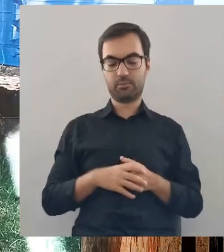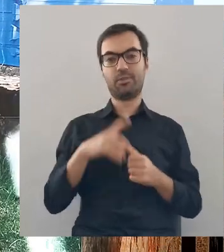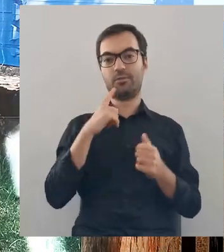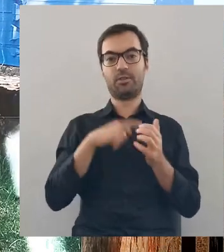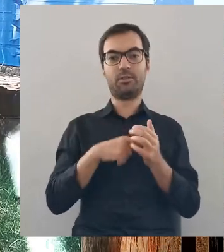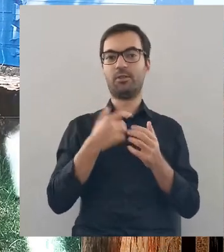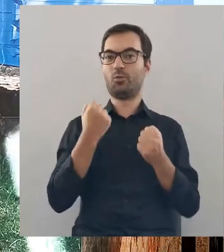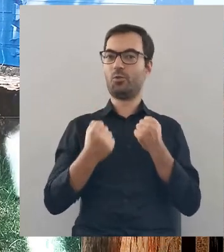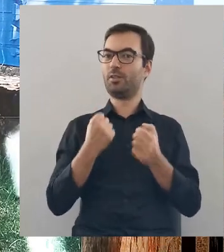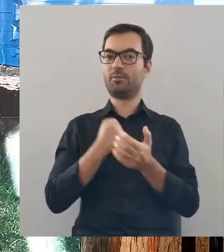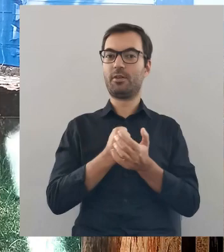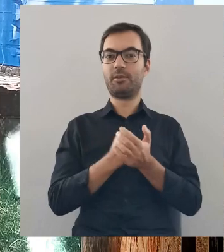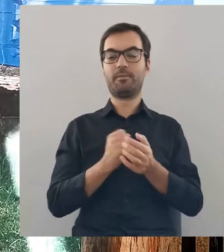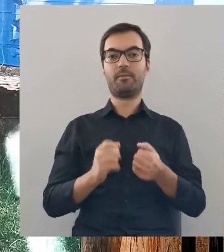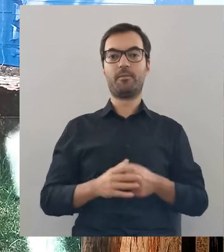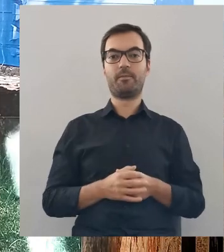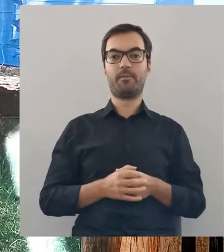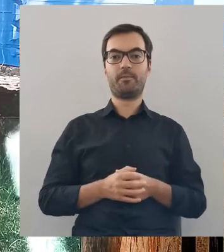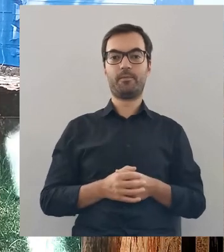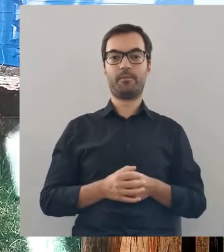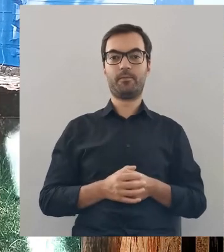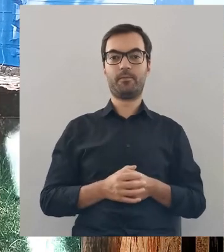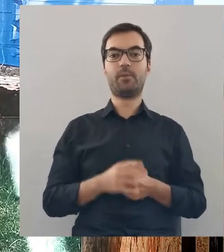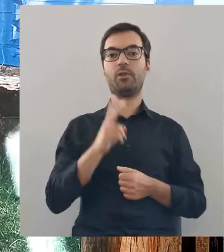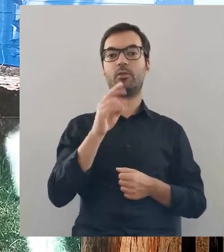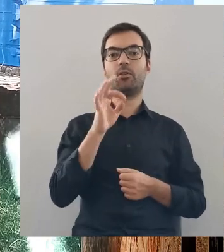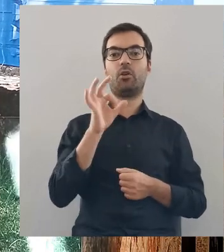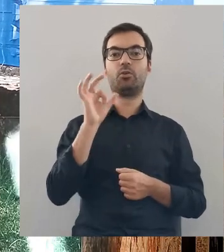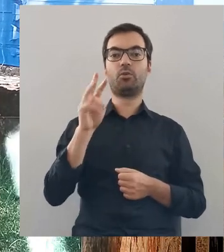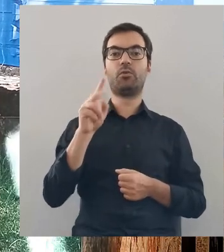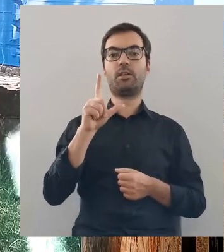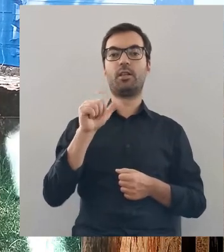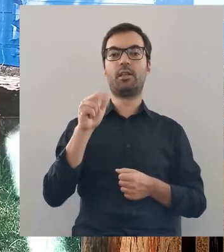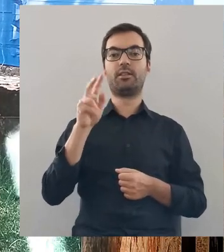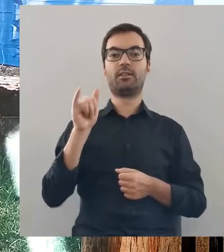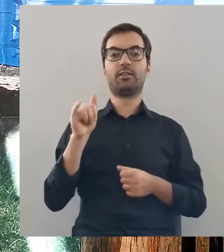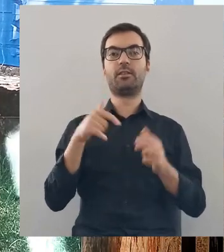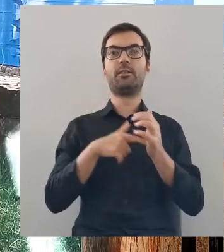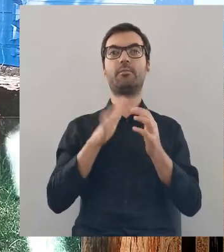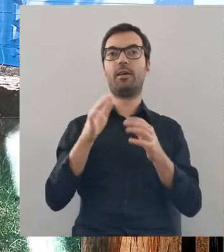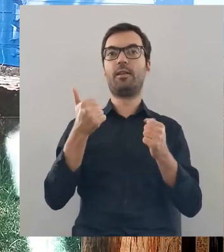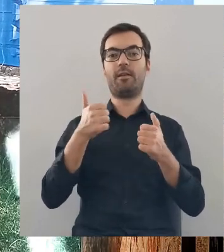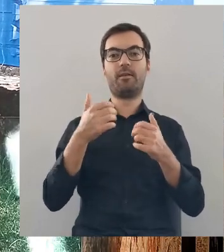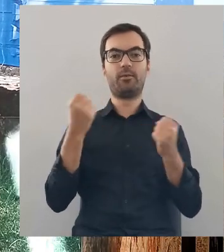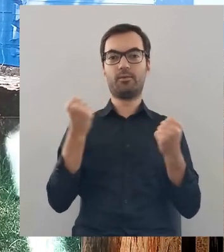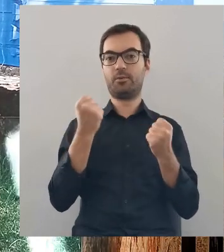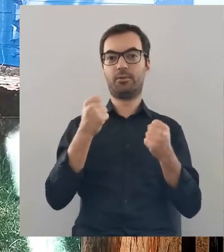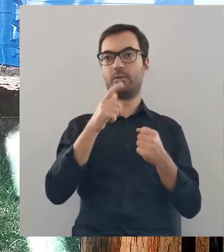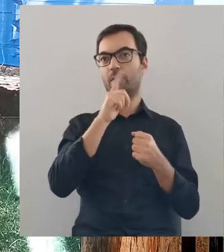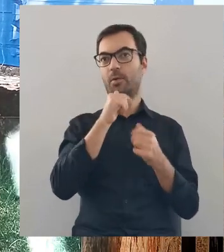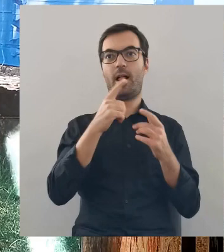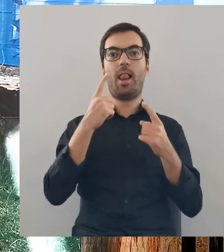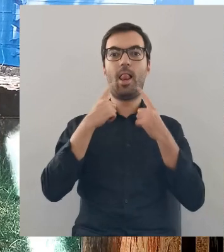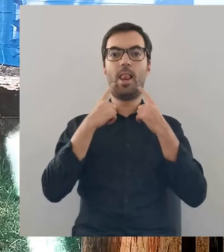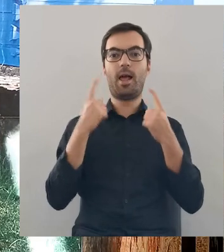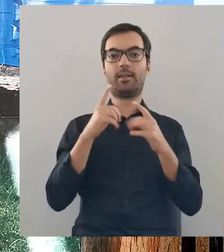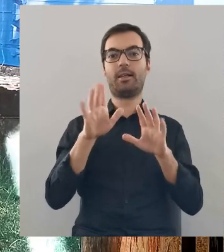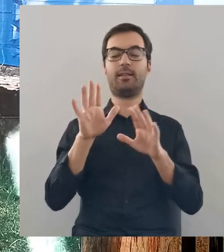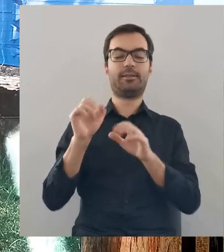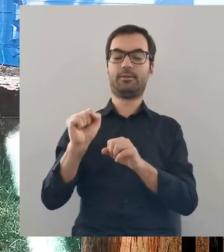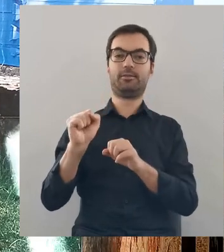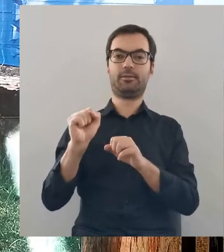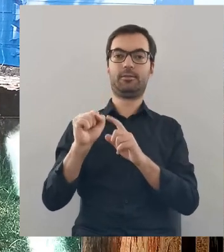nie ma? No więc właśnie to nie jest taka prosta sprawa, bo Kosów Lacki ma jedną nieprawdopodobną zupełnie